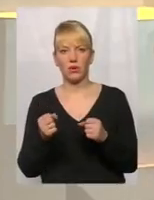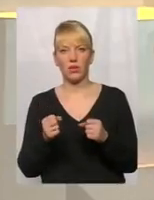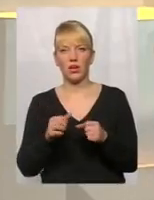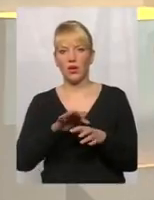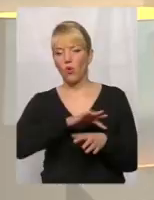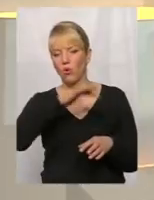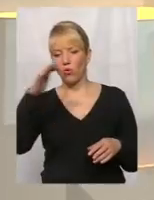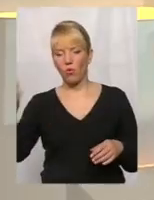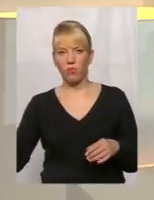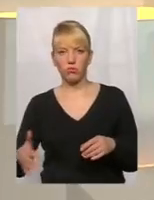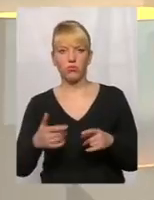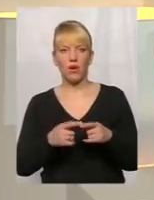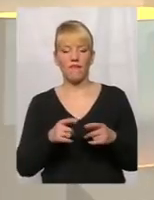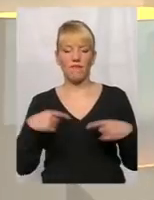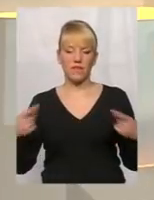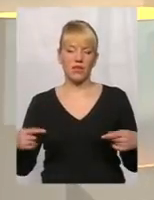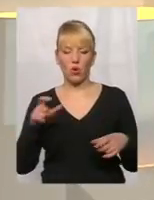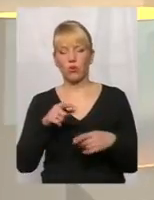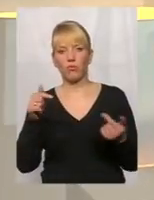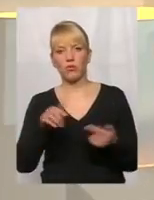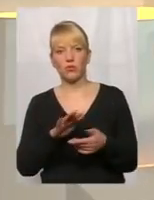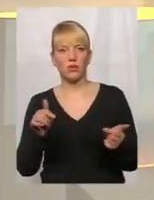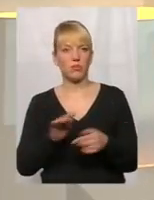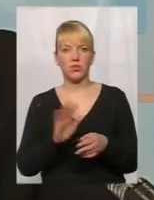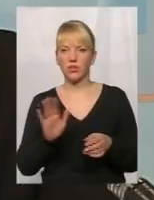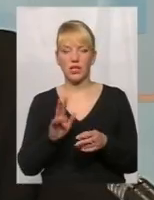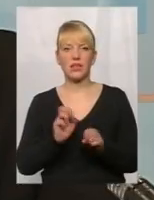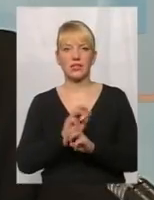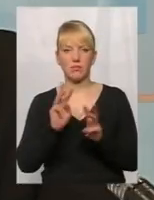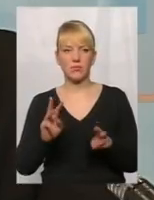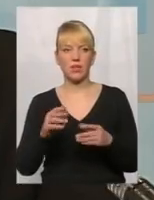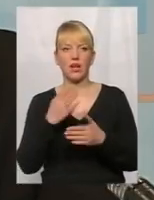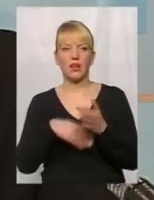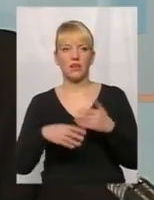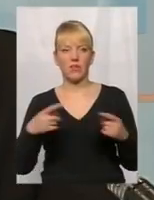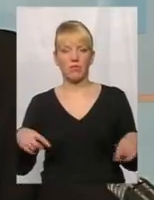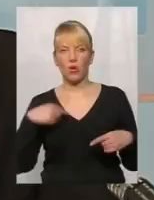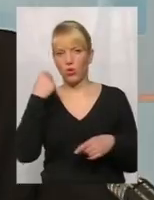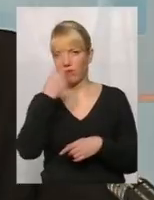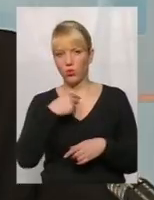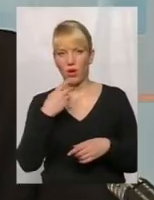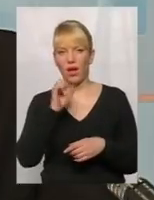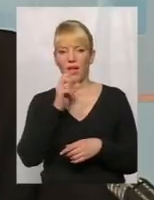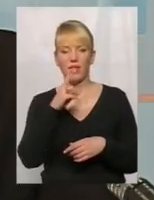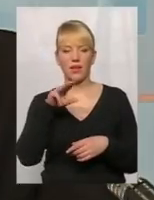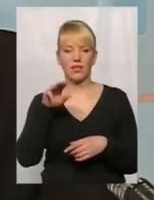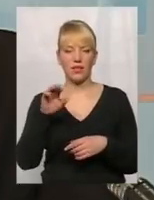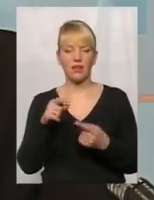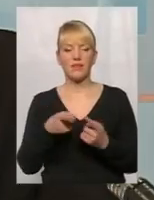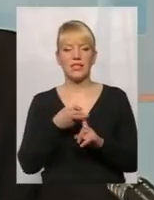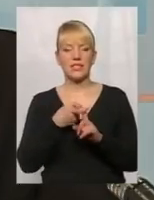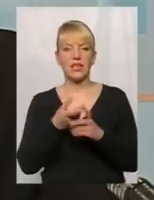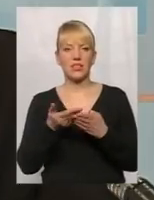візків, які роздають людям, підійшло, не підійшло. А забезпечені інвалідними візками здійснює відуально анкети. Тобто, залежно від